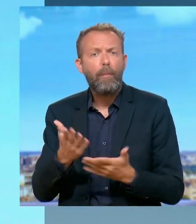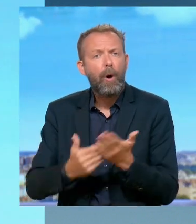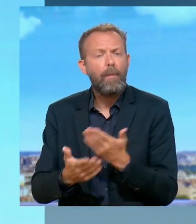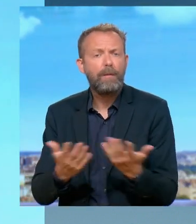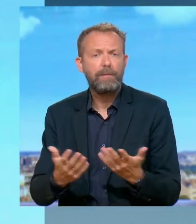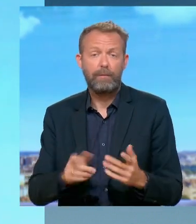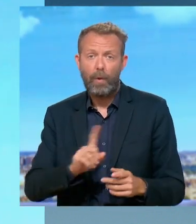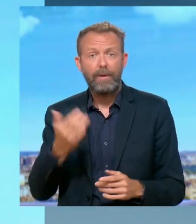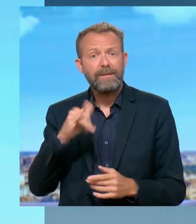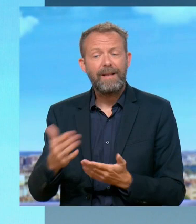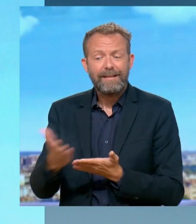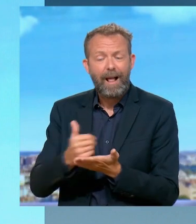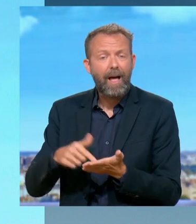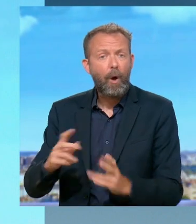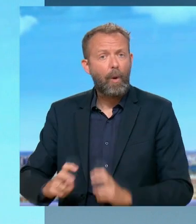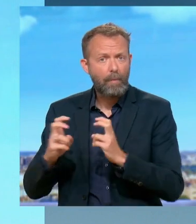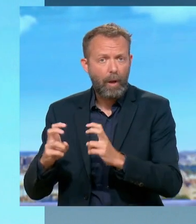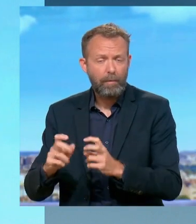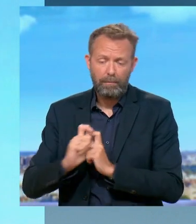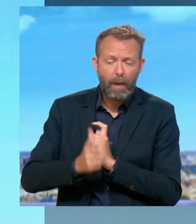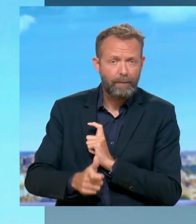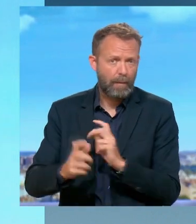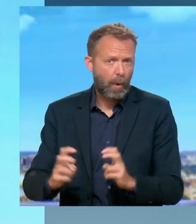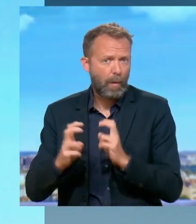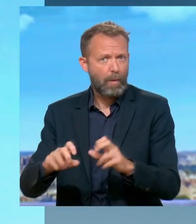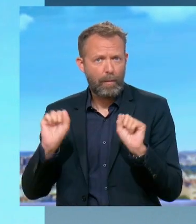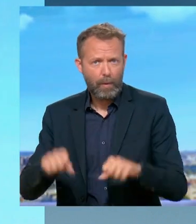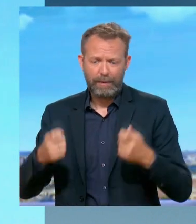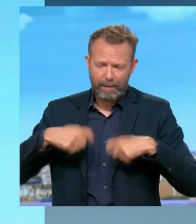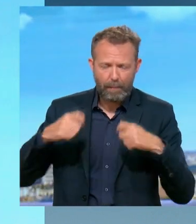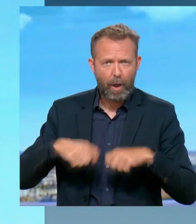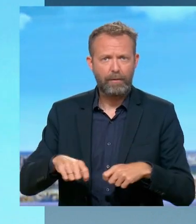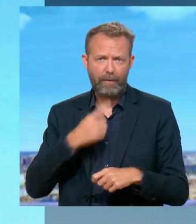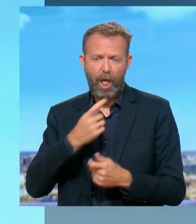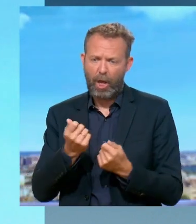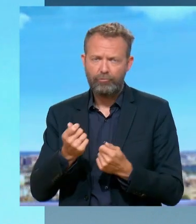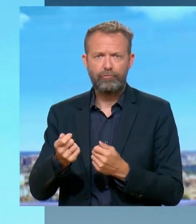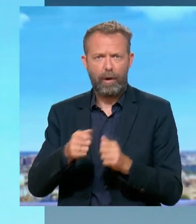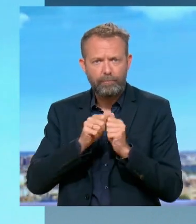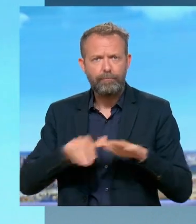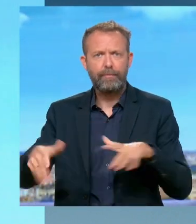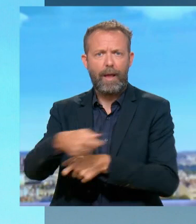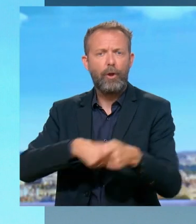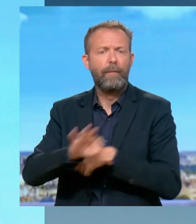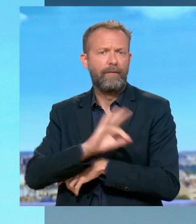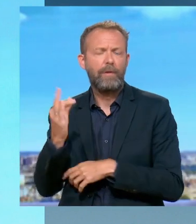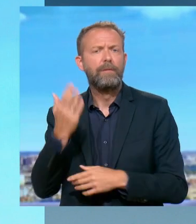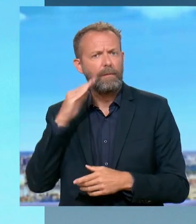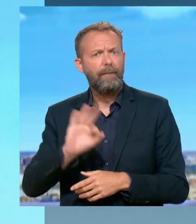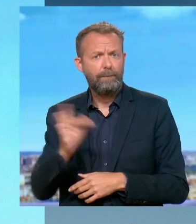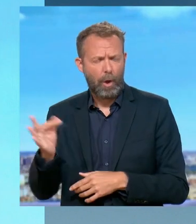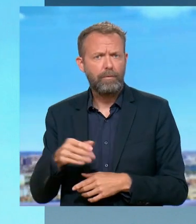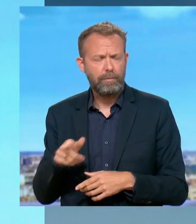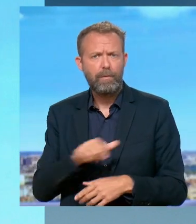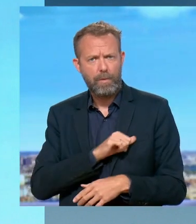moment où vous augmentez les salaires, vous augmentez les possibilités de dépenses, vous réinjectez de l'argent dans l'économie française. Vous savez que les Français sont très